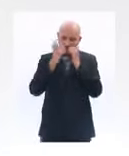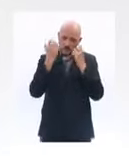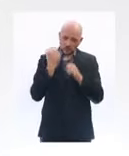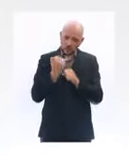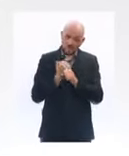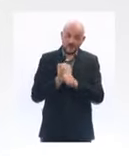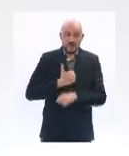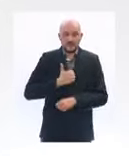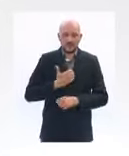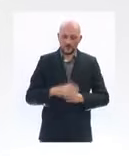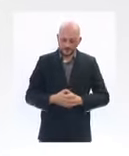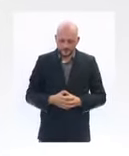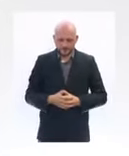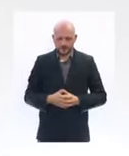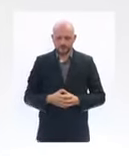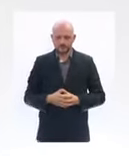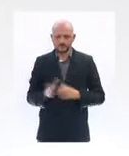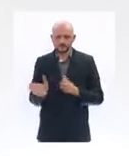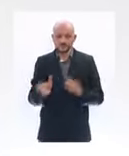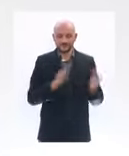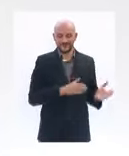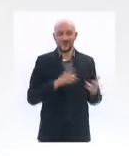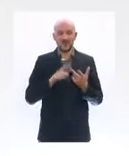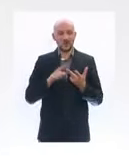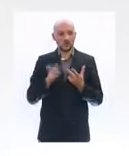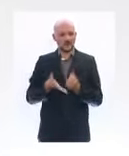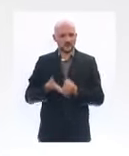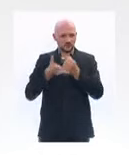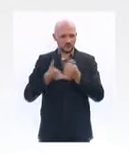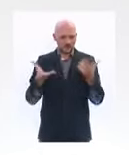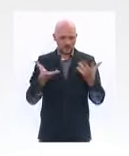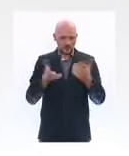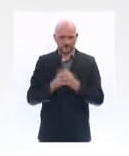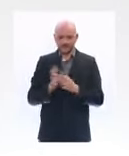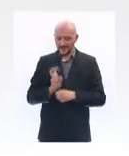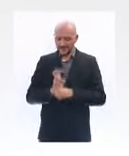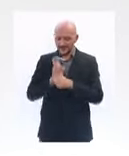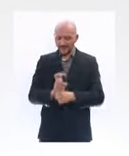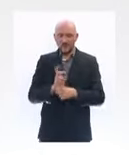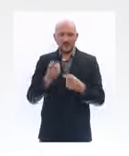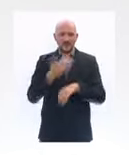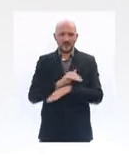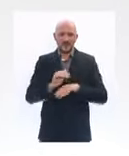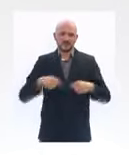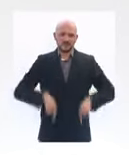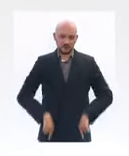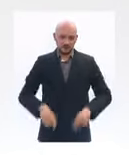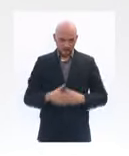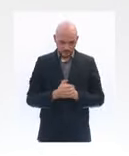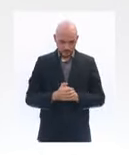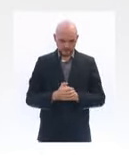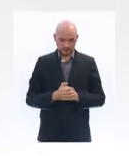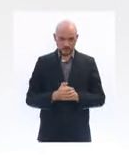Troisième soutien qui avait été apporté et qui va être massivement remboursé, les prêts garantis par l'État et les prêts